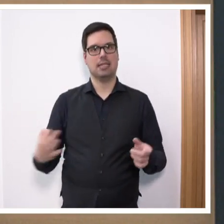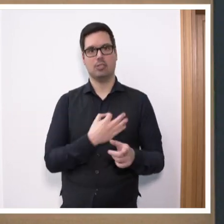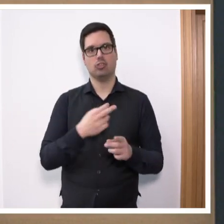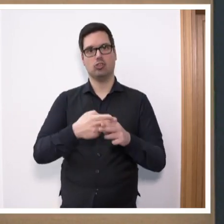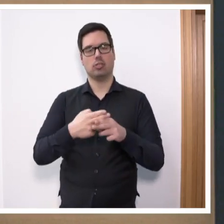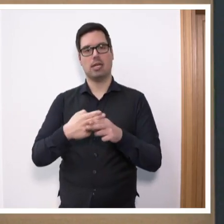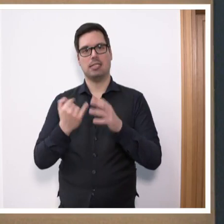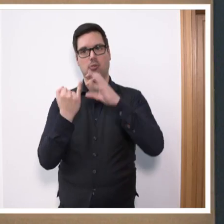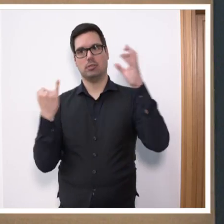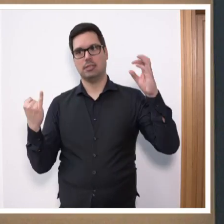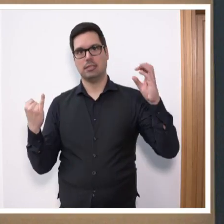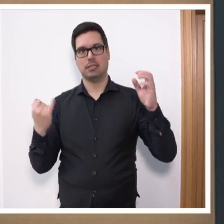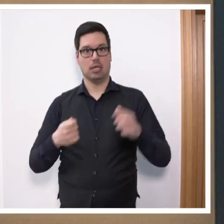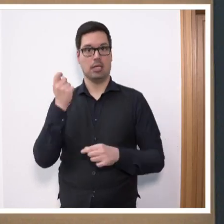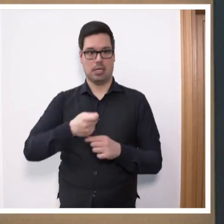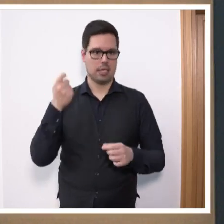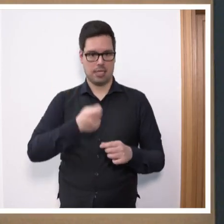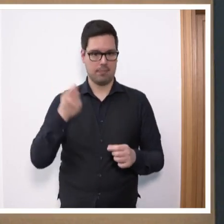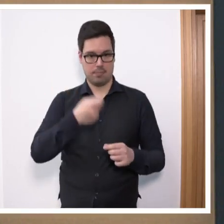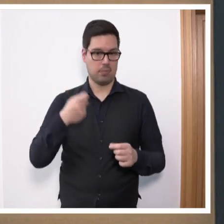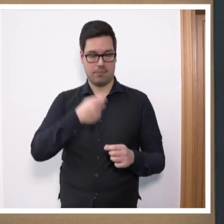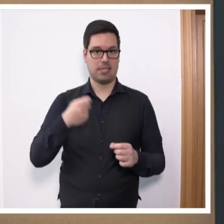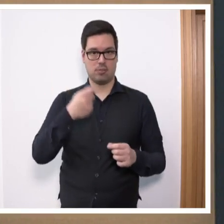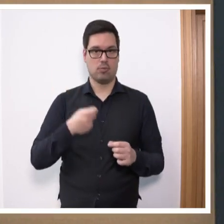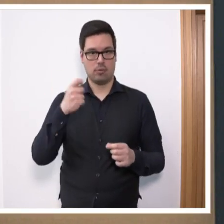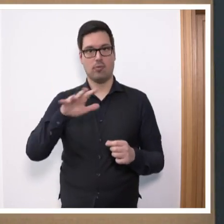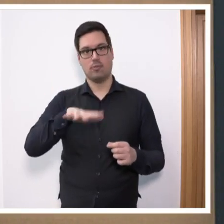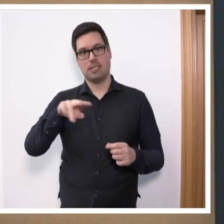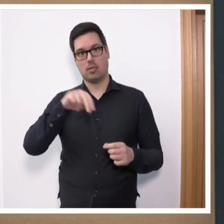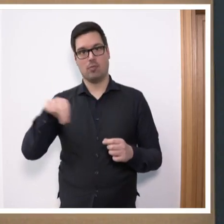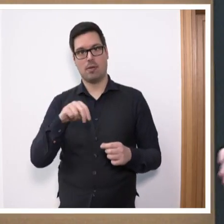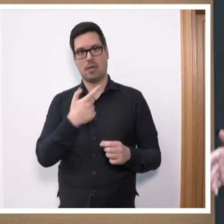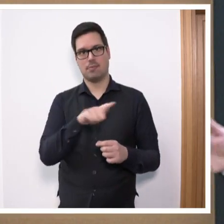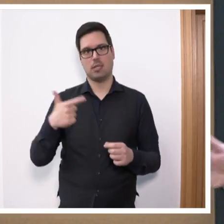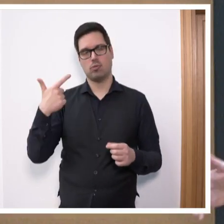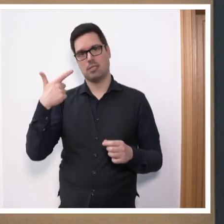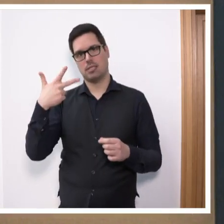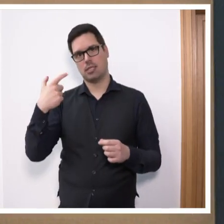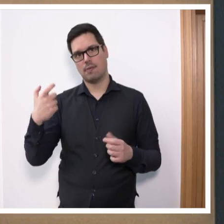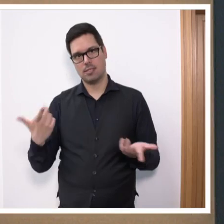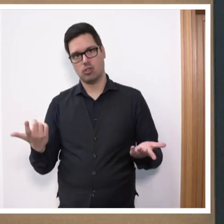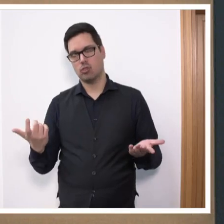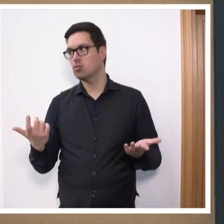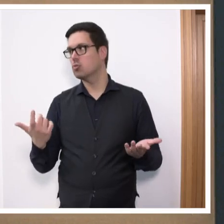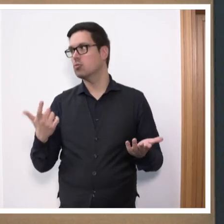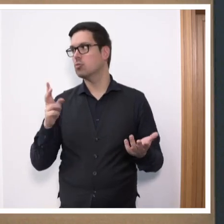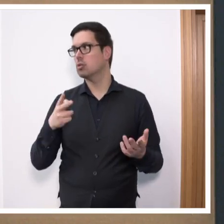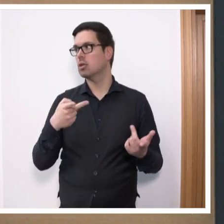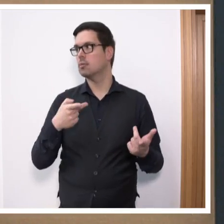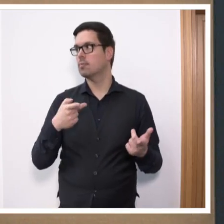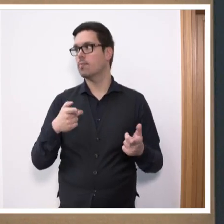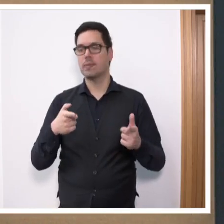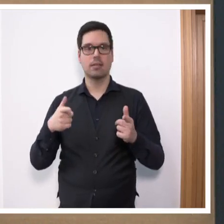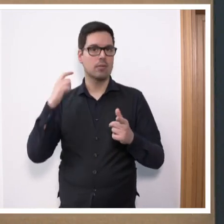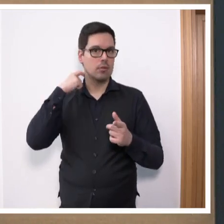Jahrzehnten Dauersubventionen erhalten müssen, 15.11. vergangenen Jahre. Sie sprachen dann in der Erwiderung auf eine Aussage des Fraktionsvorsitzenden